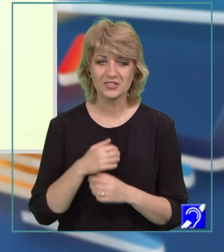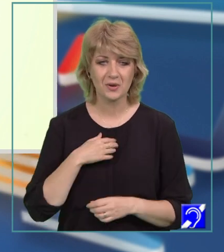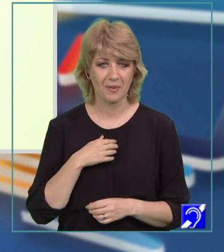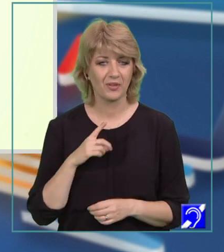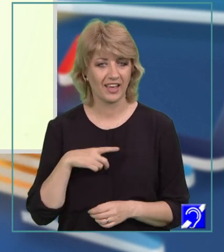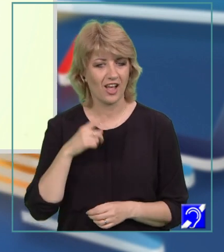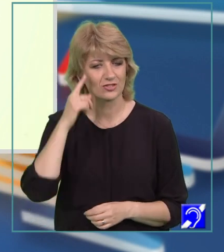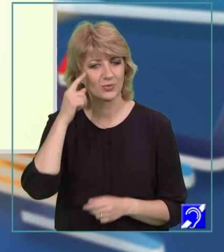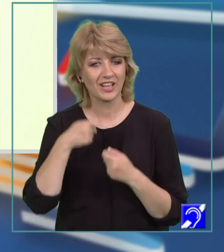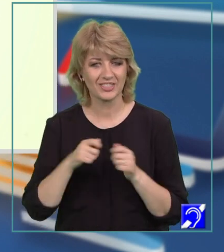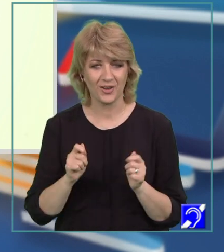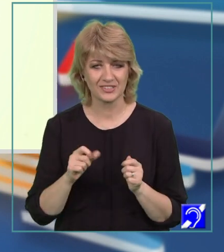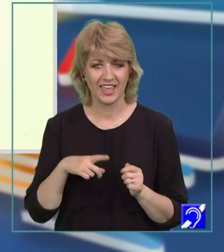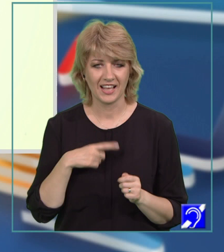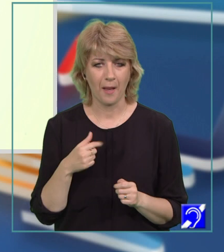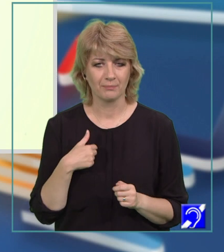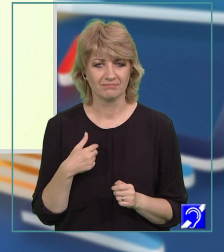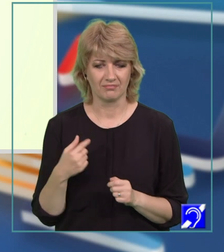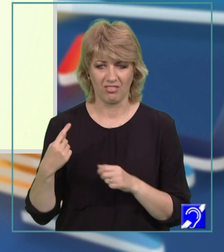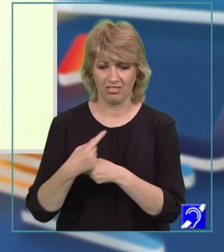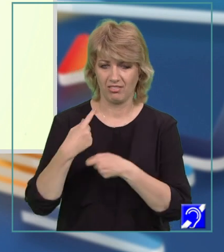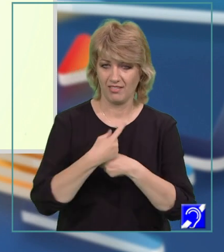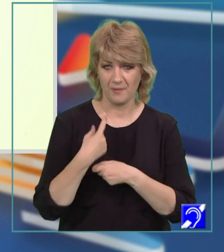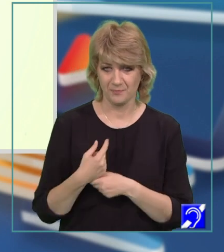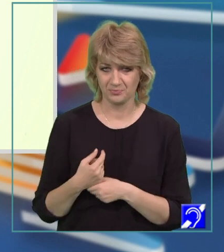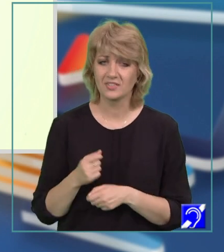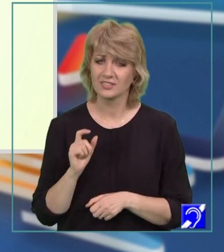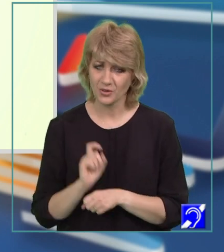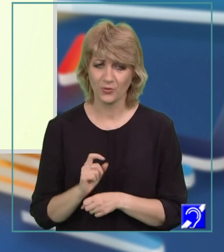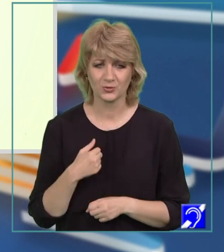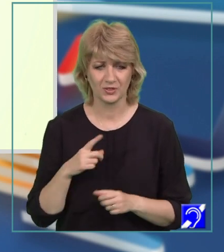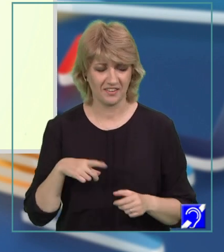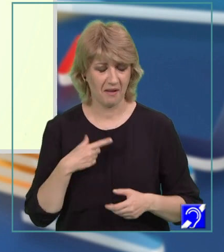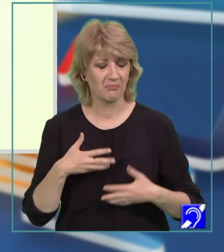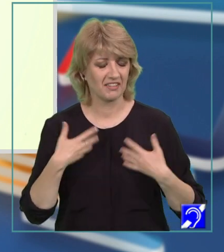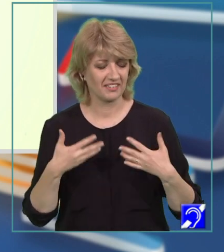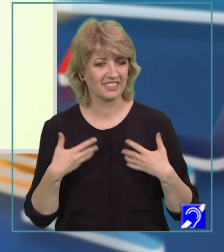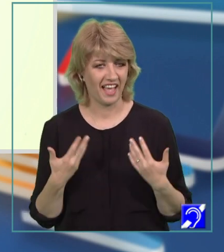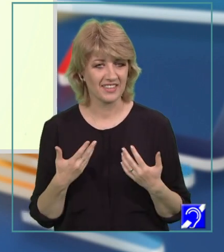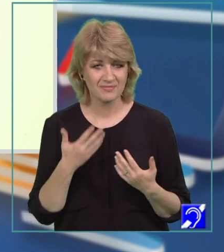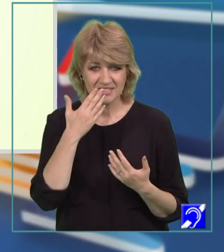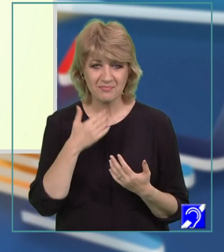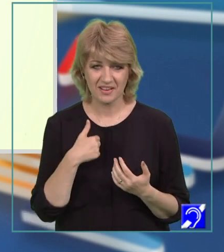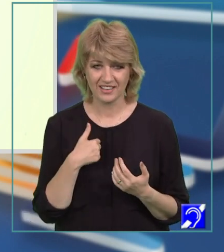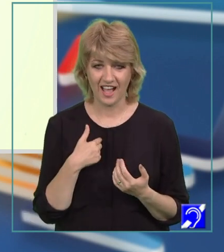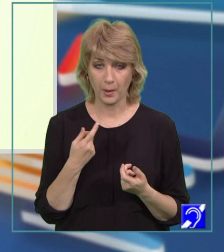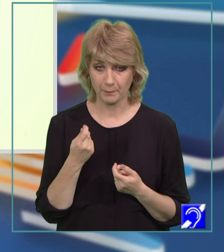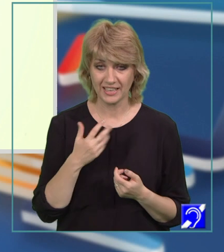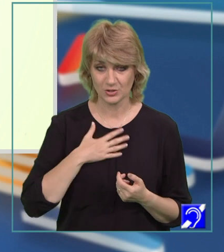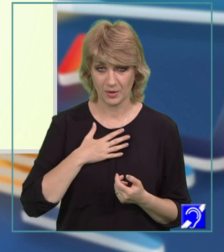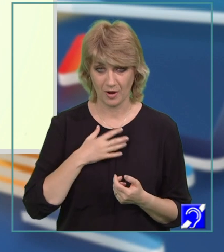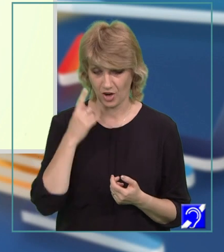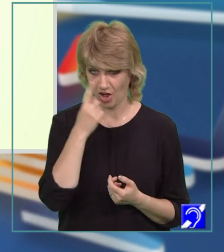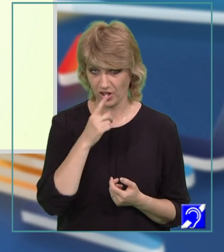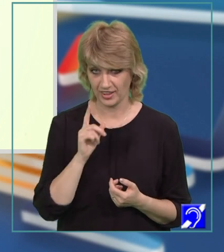era știut de toți. Eram ironizat, dar totuși eram încântat, câci mi se părea că prețul meu